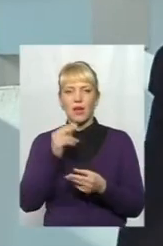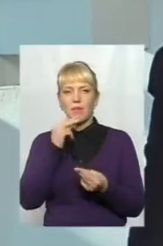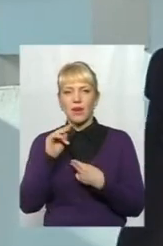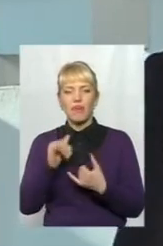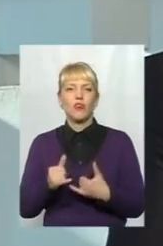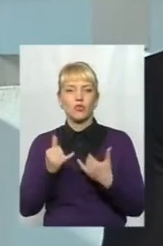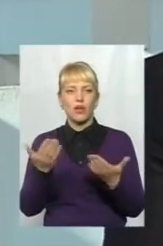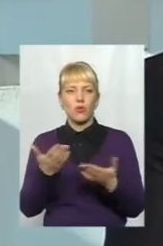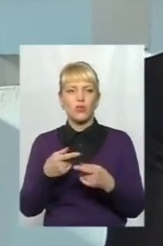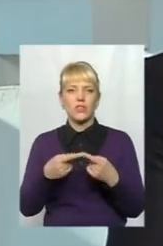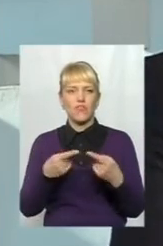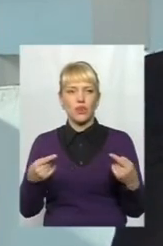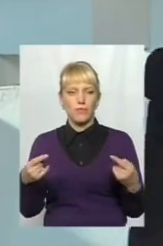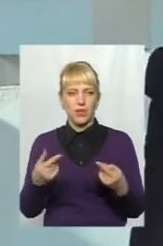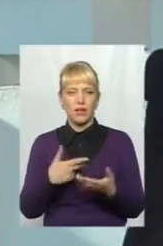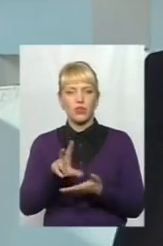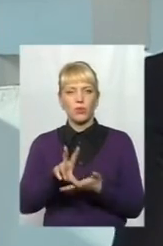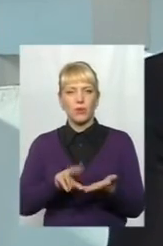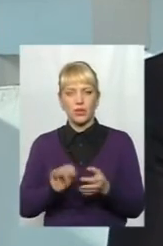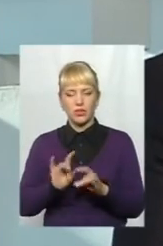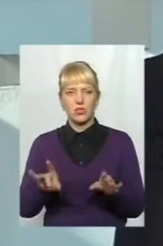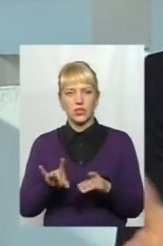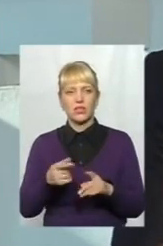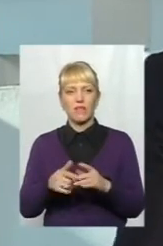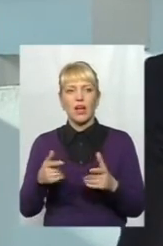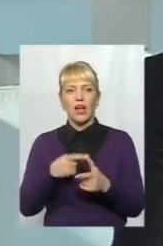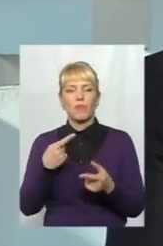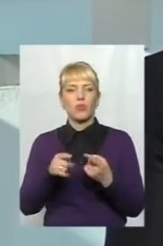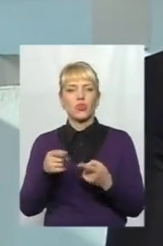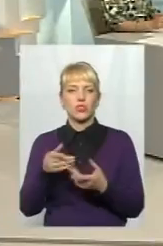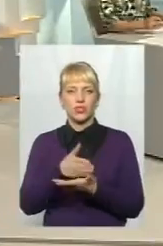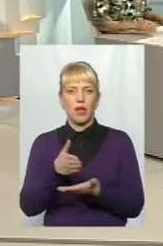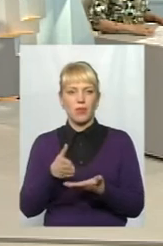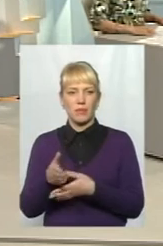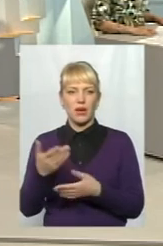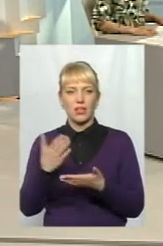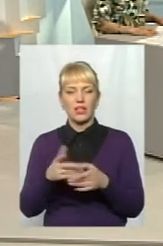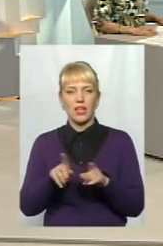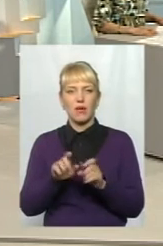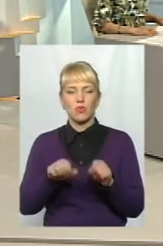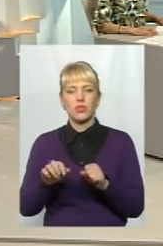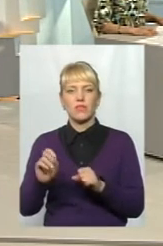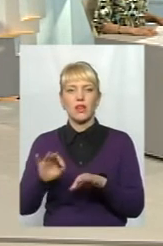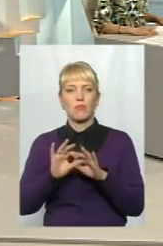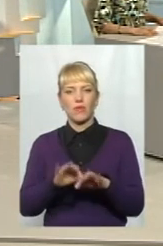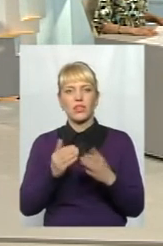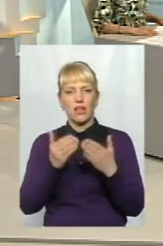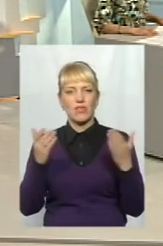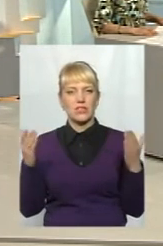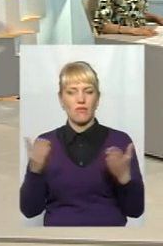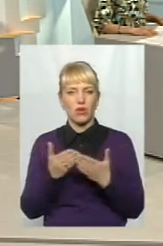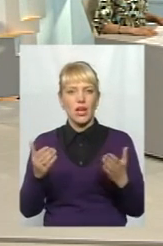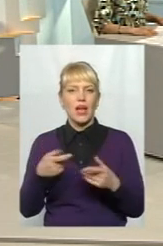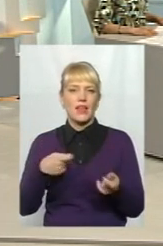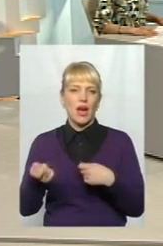просто відійшов до прикладу привів, або в якихось інших напрямках. Ну, є ще така можливість, проведення виставок. Виставок,